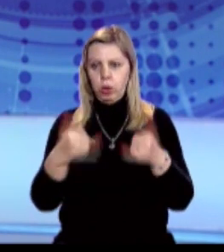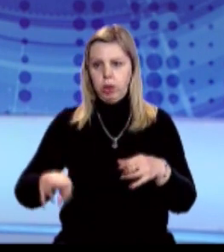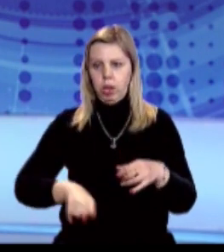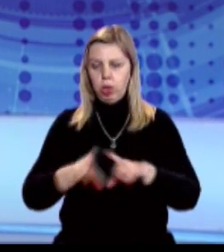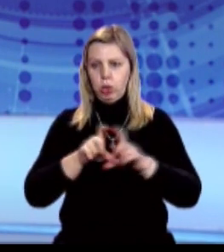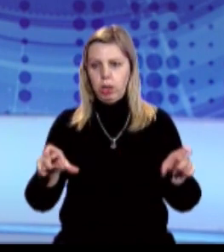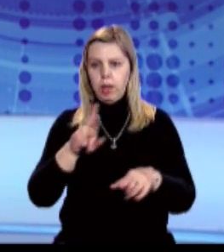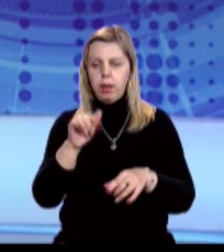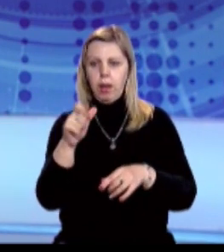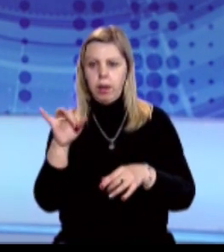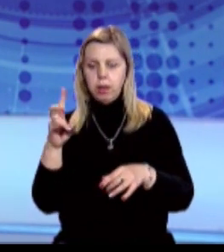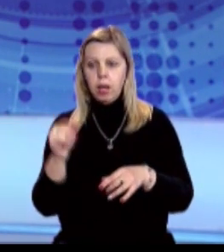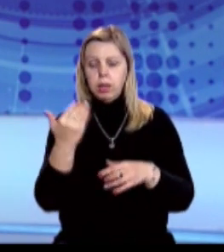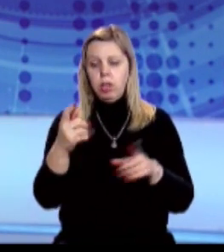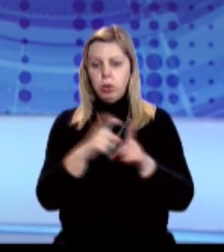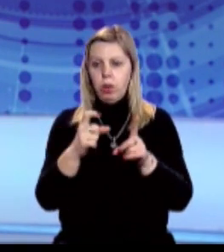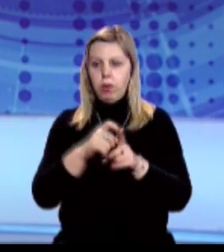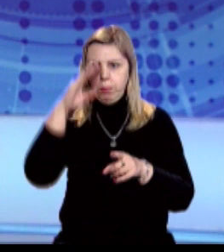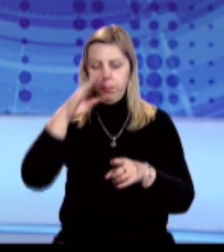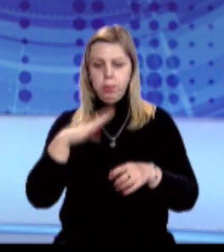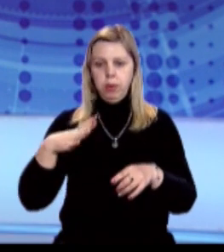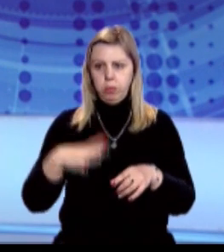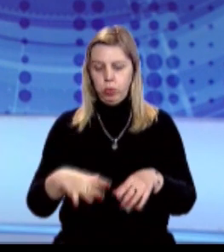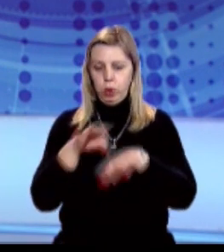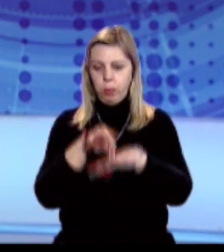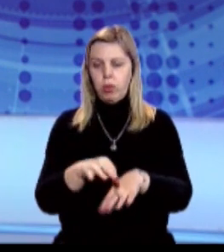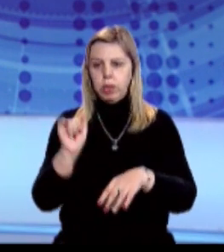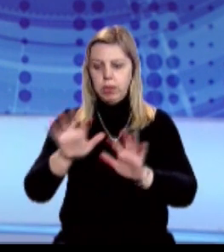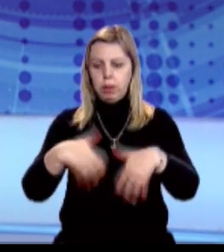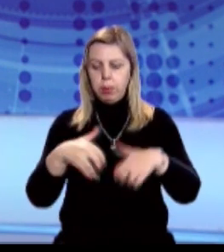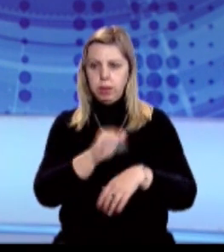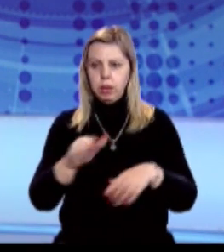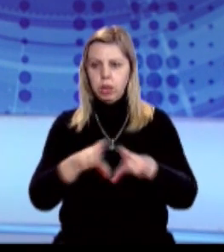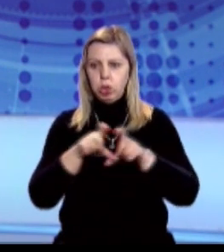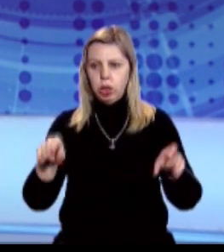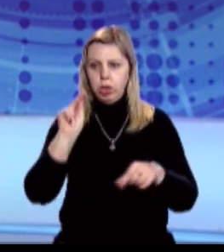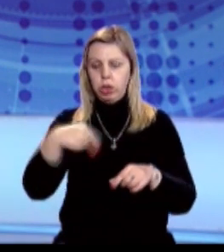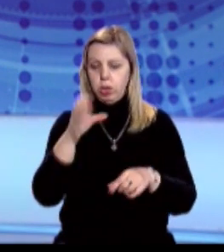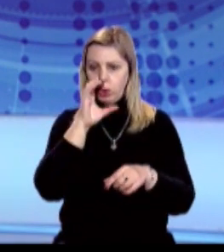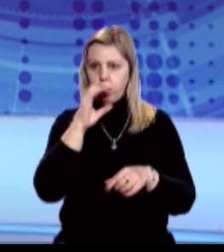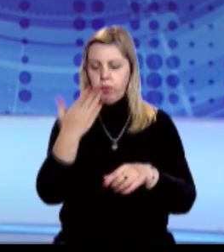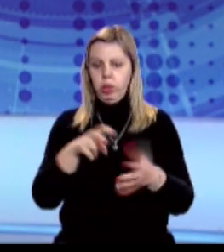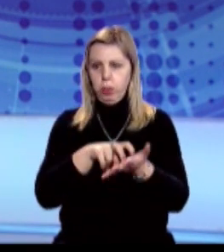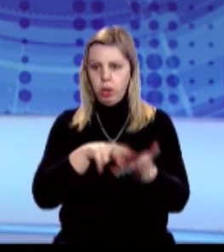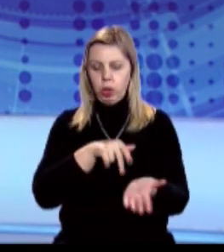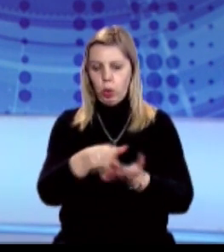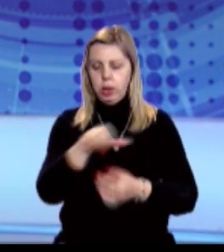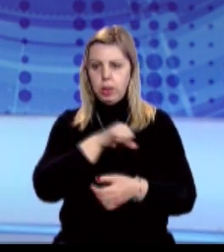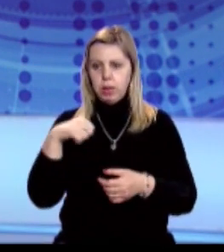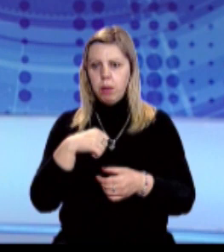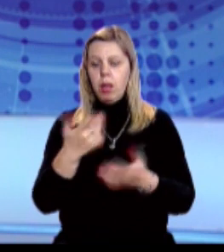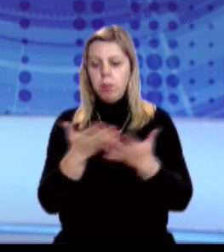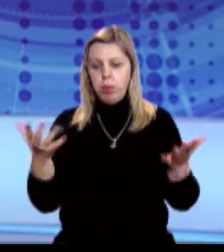директорка школи Ярина Харіна. За її словами, батьки змушені проводити та забирати дітей зі школи. Через собак вони бояться ходити самі.